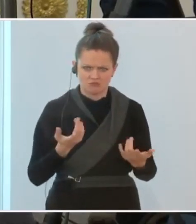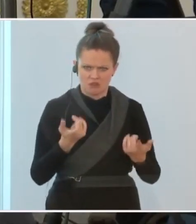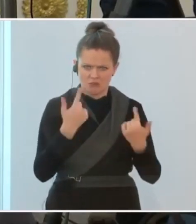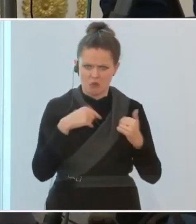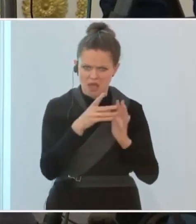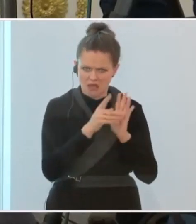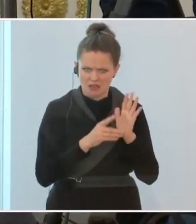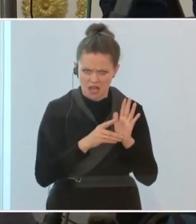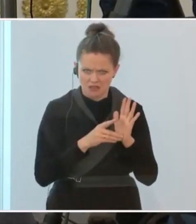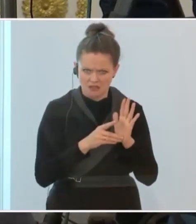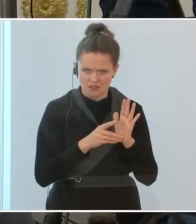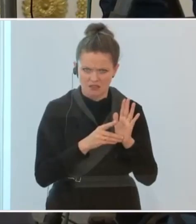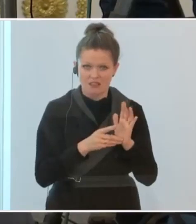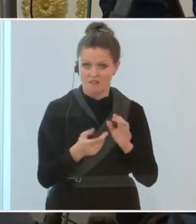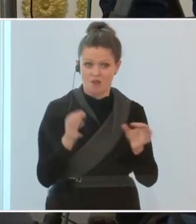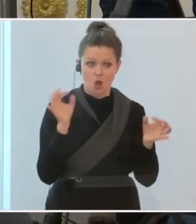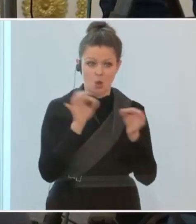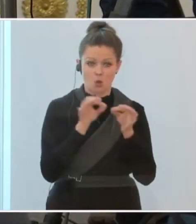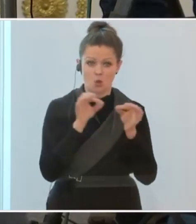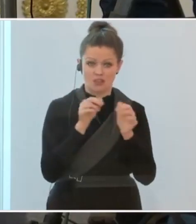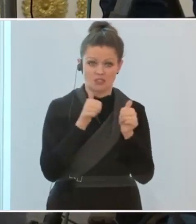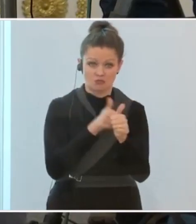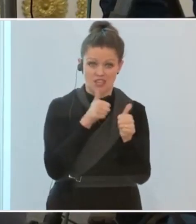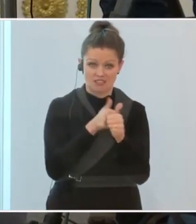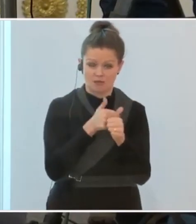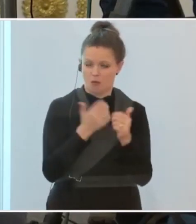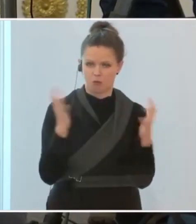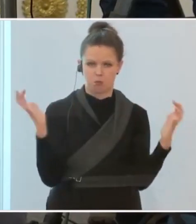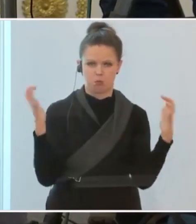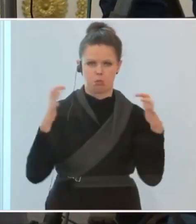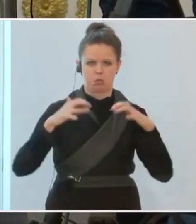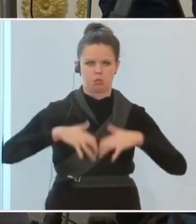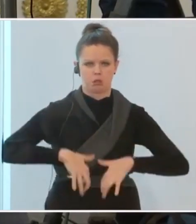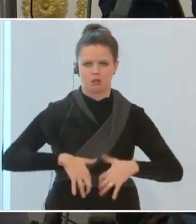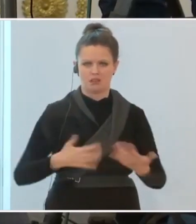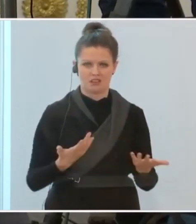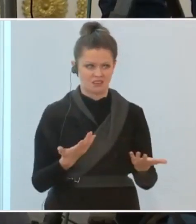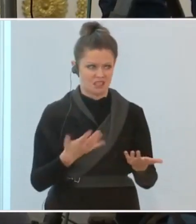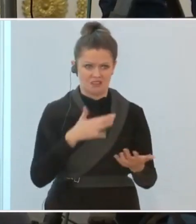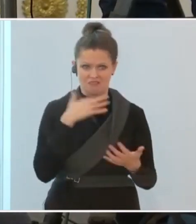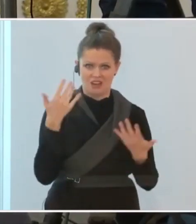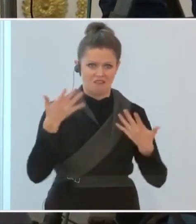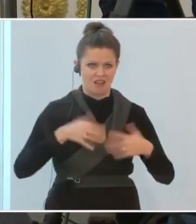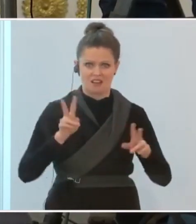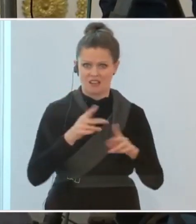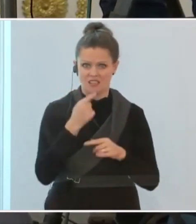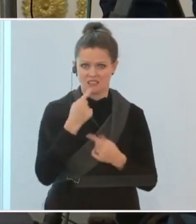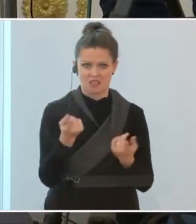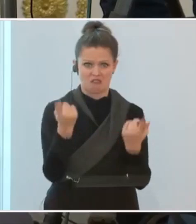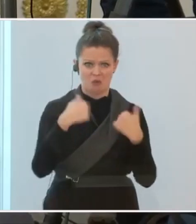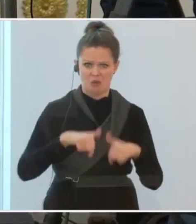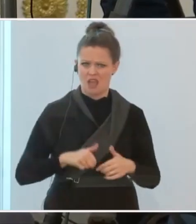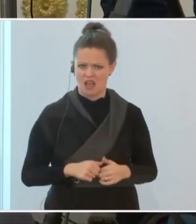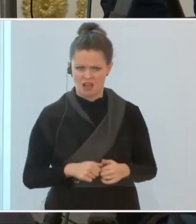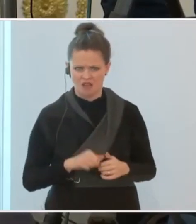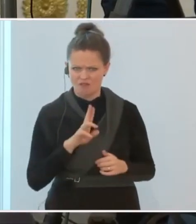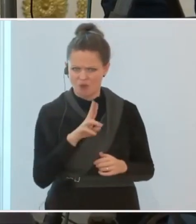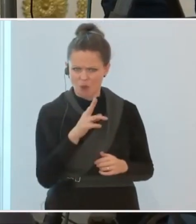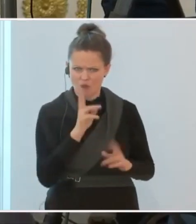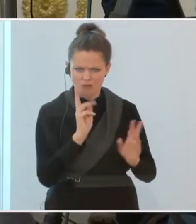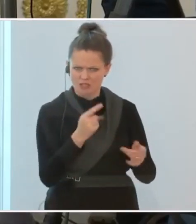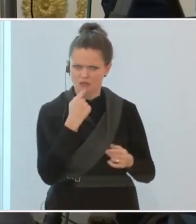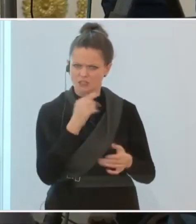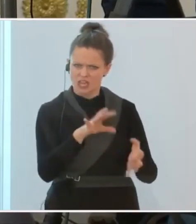letzten drei bis vier Wochen ziemlich zusammengebrochen. Bei 70 bis 80 Prozent der Fälle konnte man gar nicht mehr sagen, wo sie herkommen. Also warum sehen Sie diesen